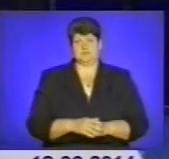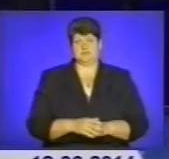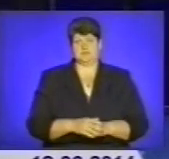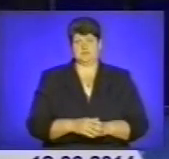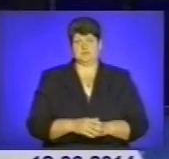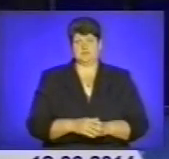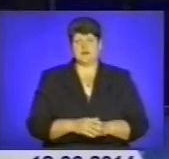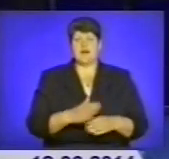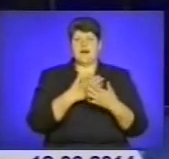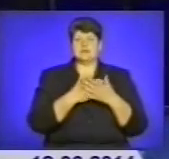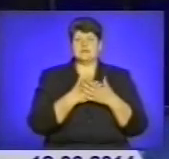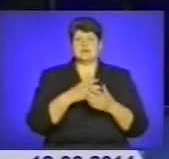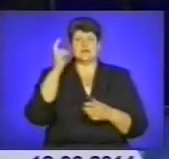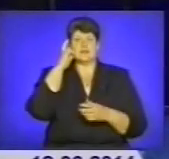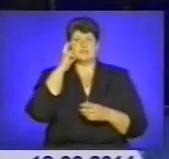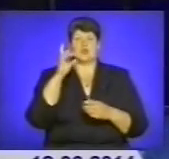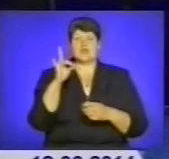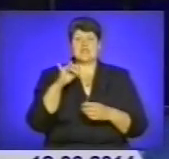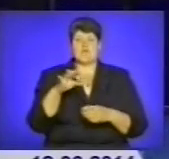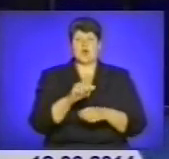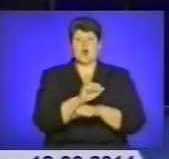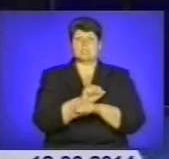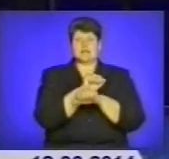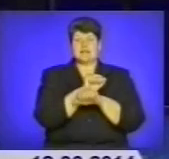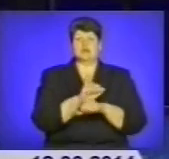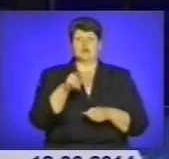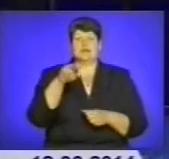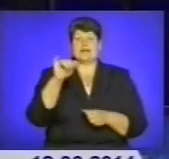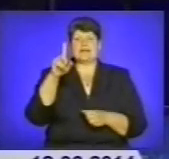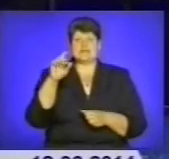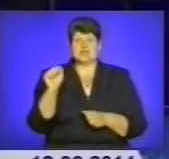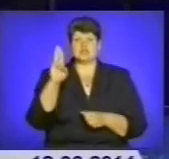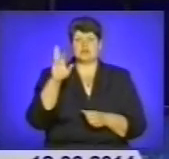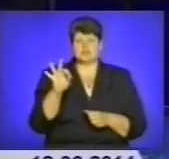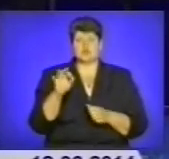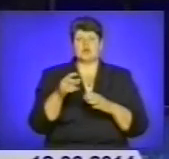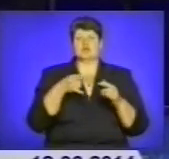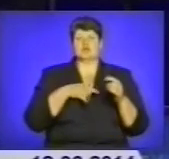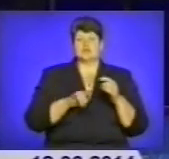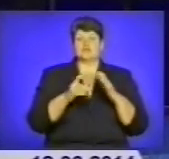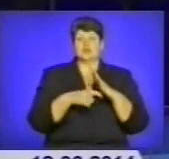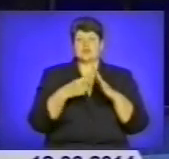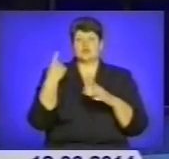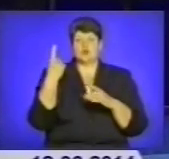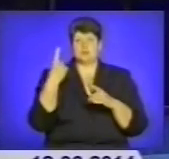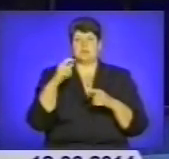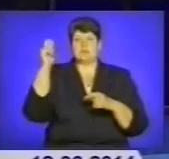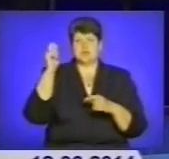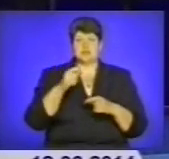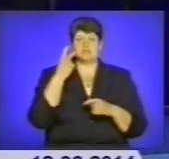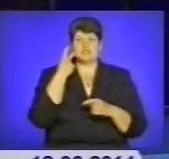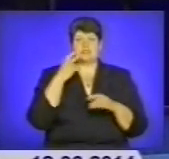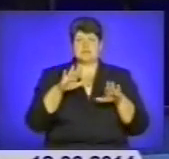Активістка Київського Євромайдану Різа Шапошник, родом із Донецької області, на постійне місце проживання приїхала у Тернопіль.